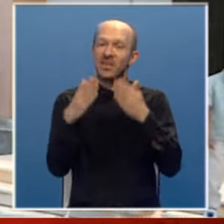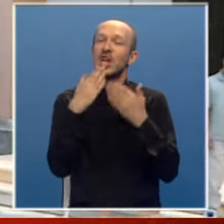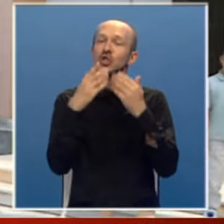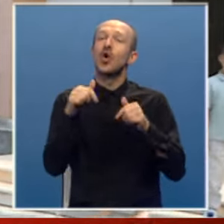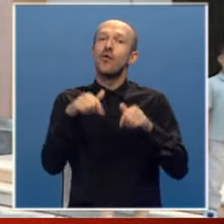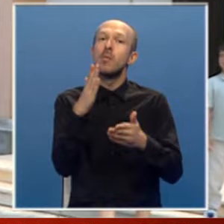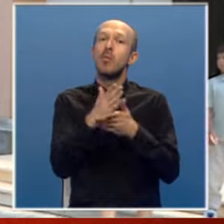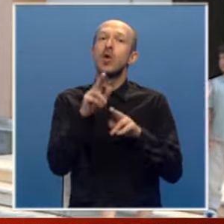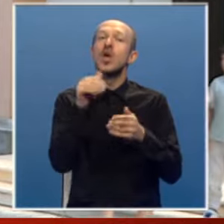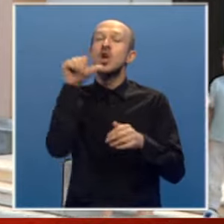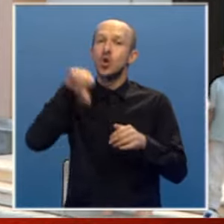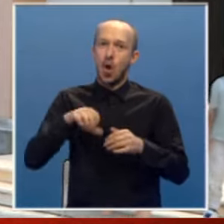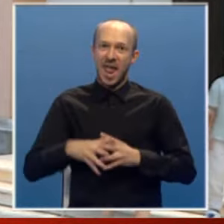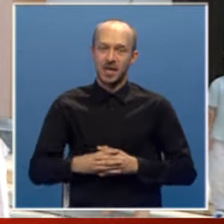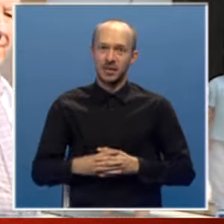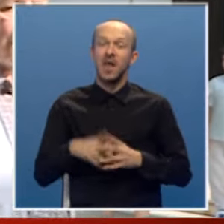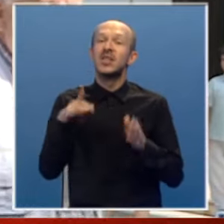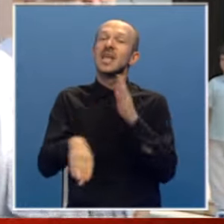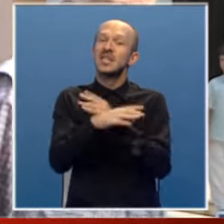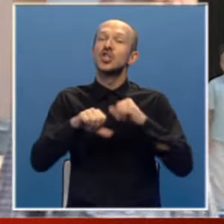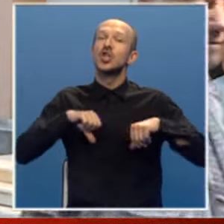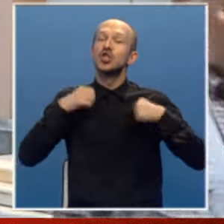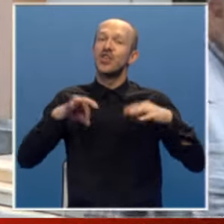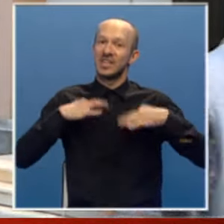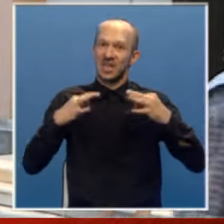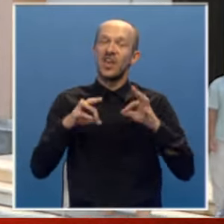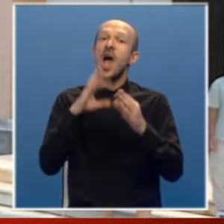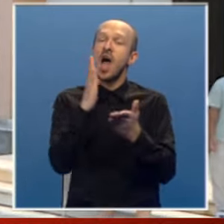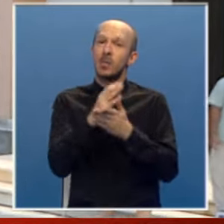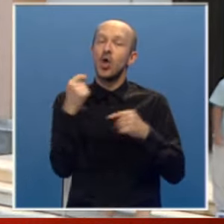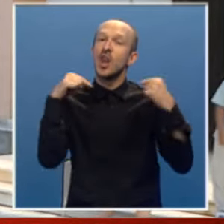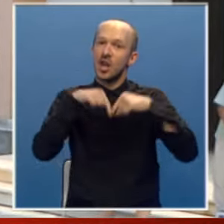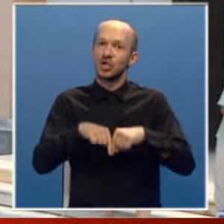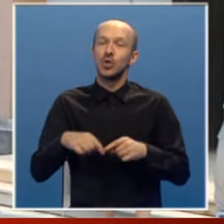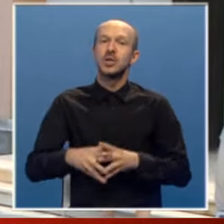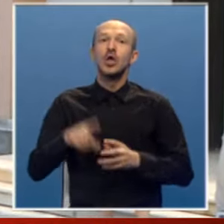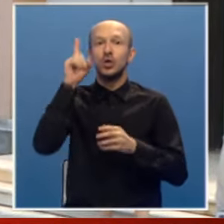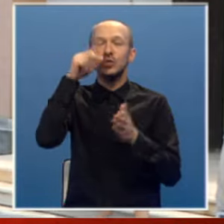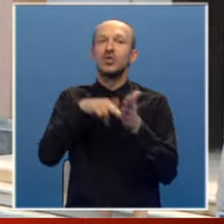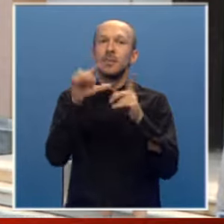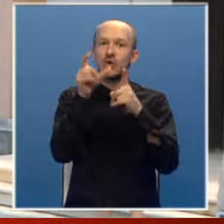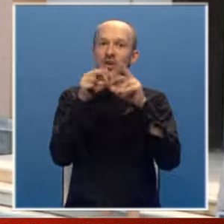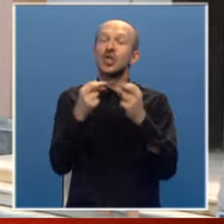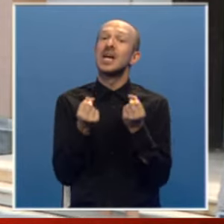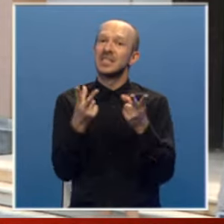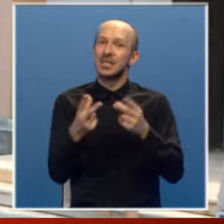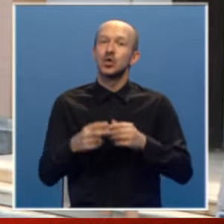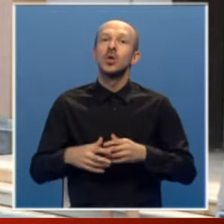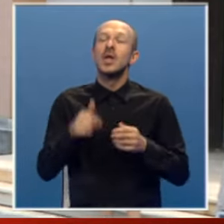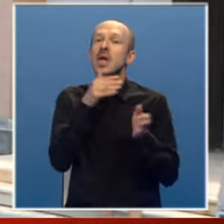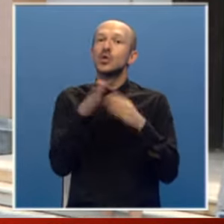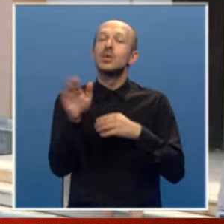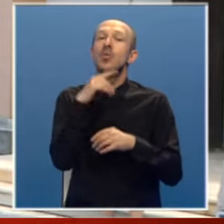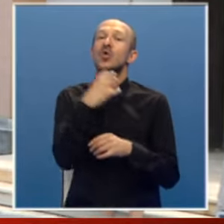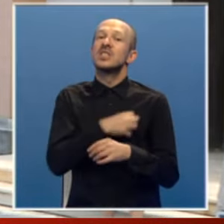sebi, uvek je moglo nešto i goremo, vi ste izašli živi i zdravi, a bilo je, ono, nažalost, jer sutra ćemo ići na Petrovačku cestu, u tom egzodu su i